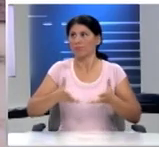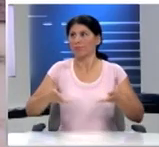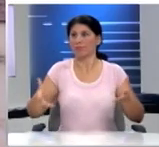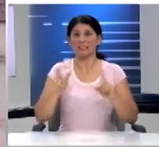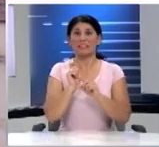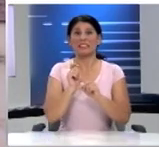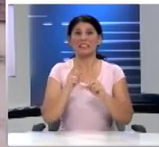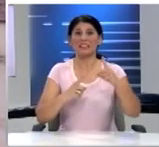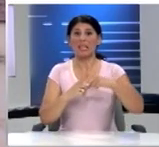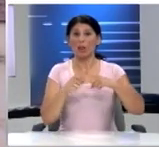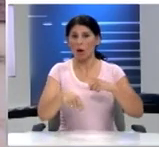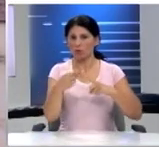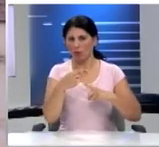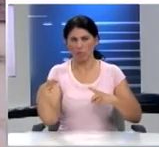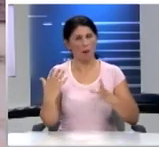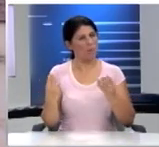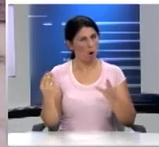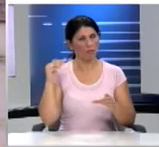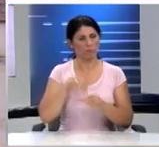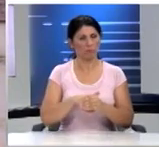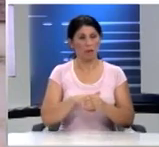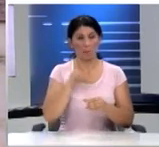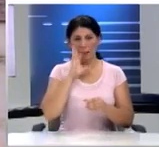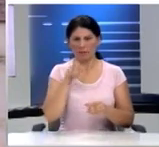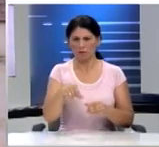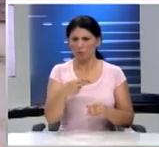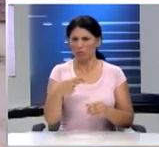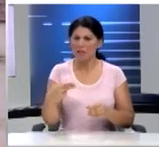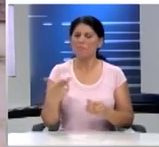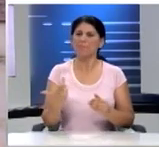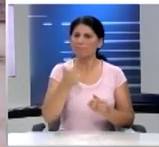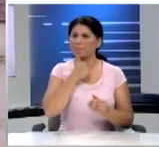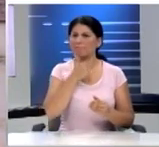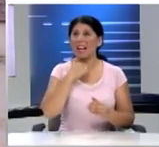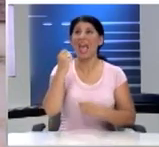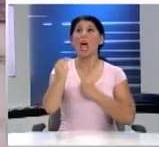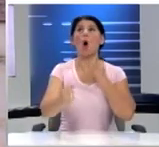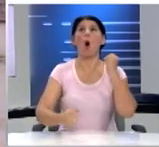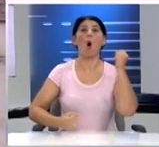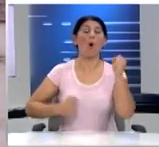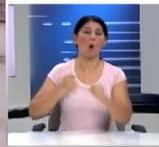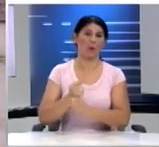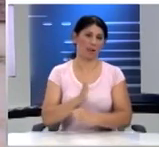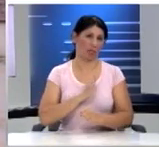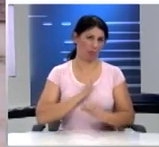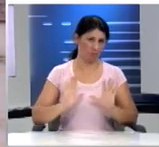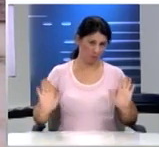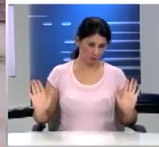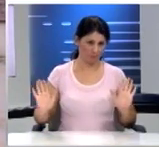η τεχνολογία στο θέμα αυτό. Στην πραγματικότητα, θέμα που βασανίζει αιώνες τον άνθρωπο